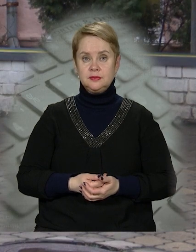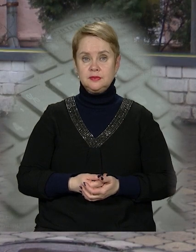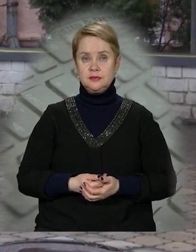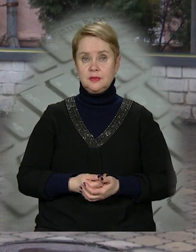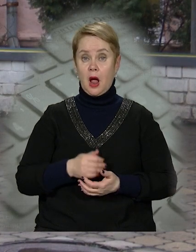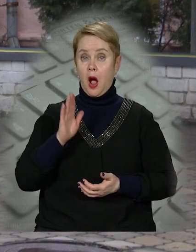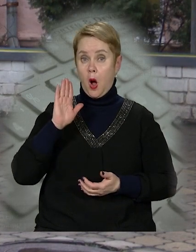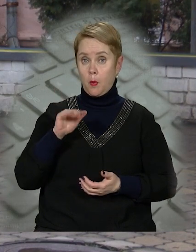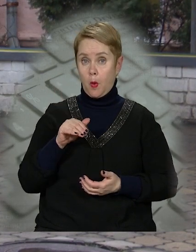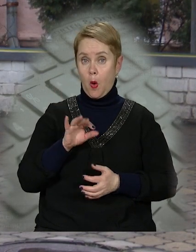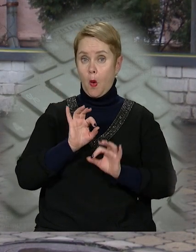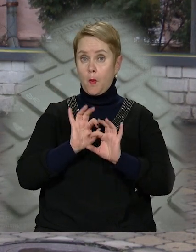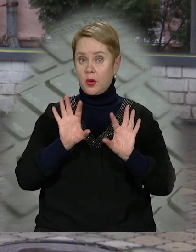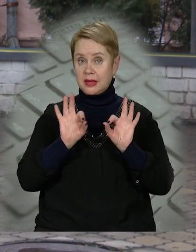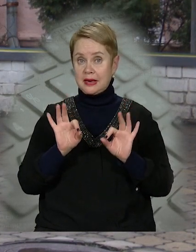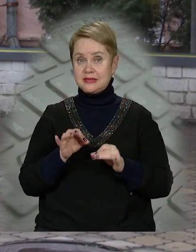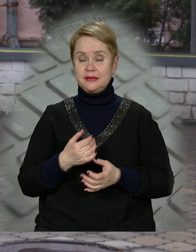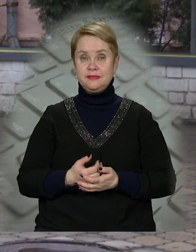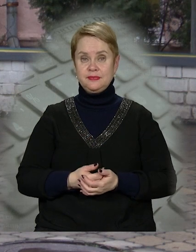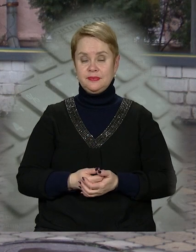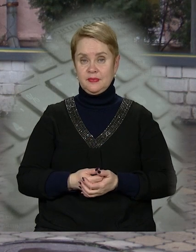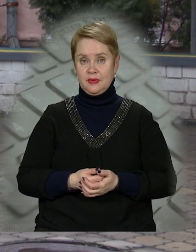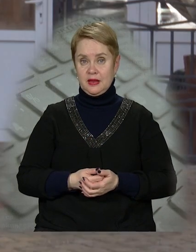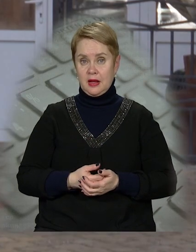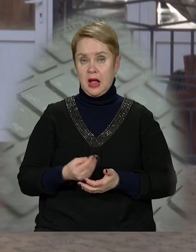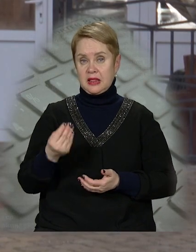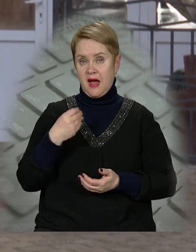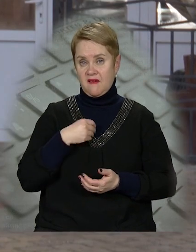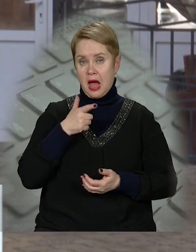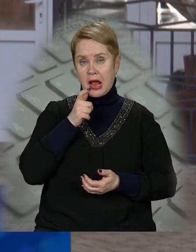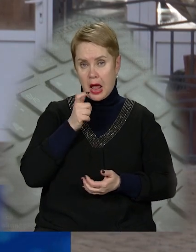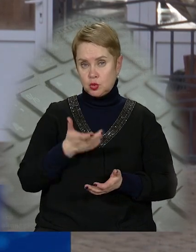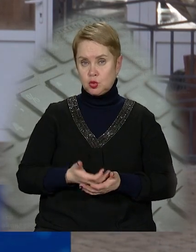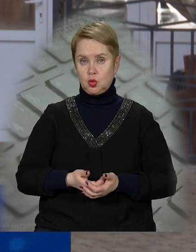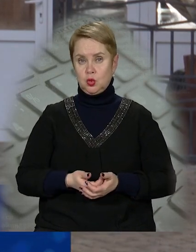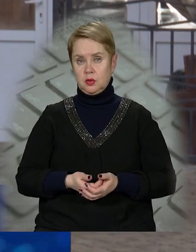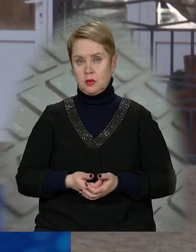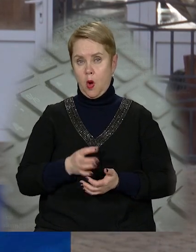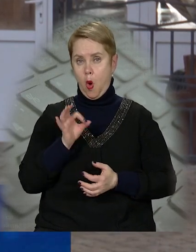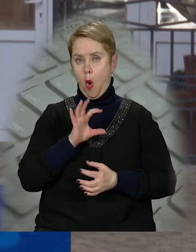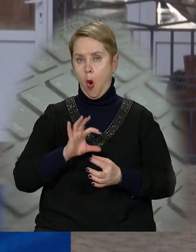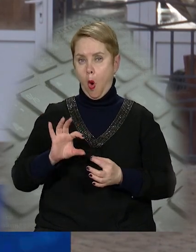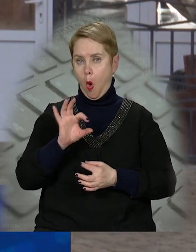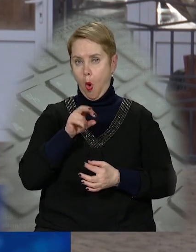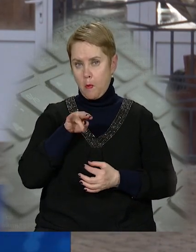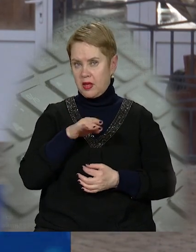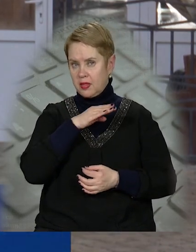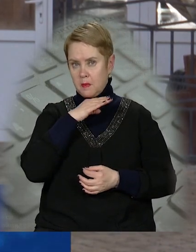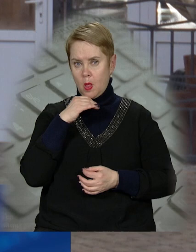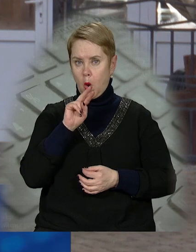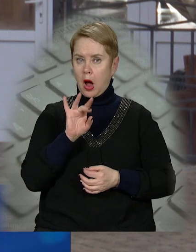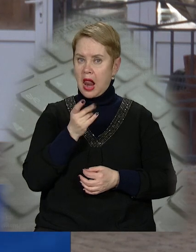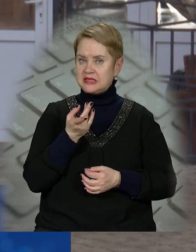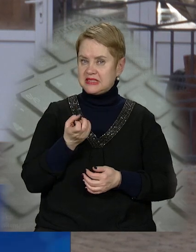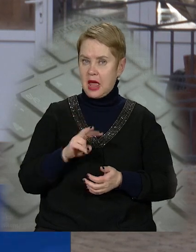А потім поділилися враженнями. Давали ще гречку, давали ще омлет. В омлеті дуже багато